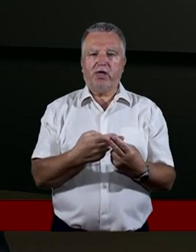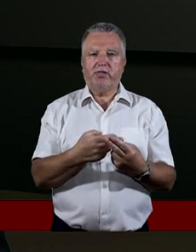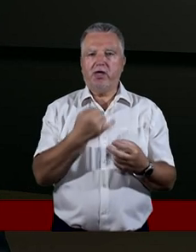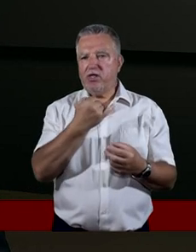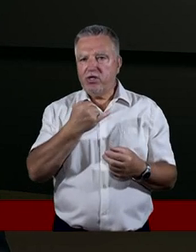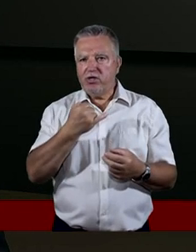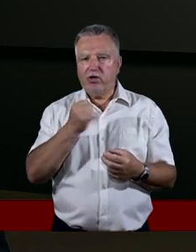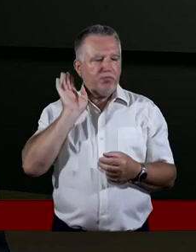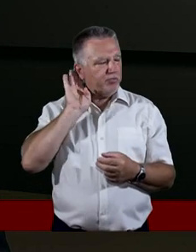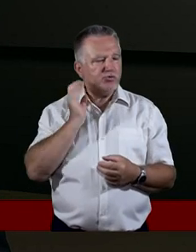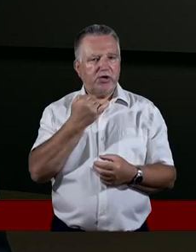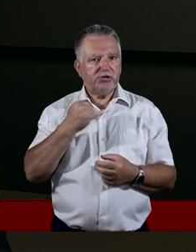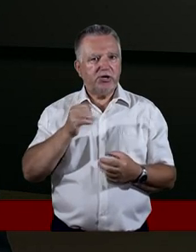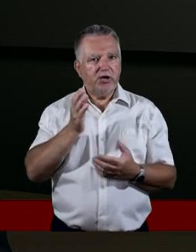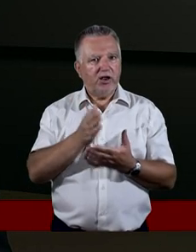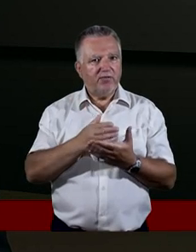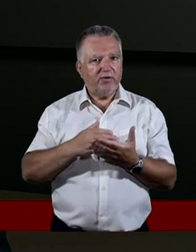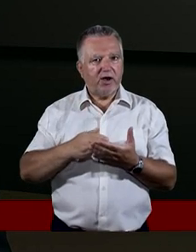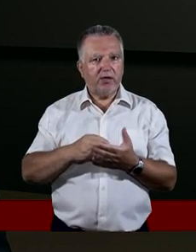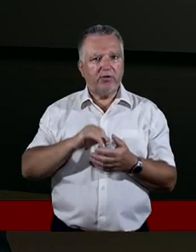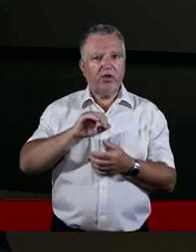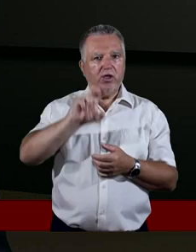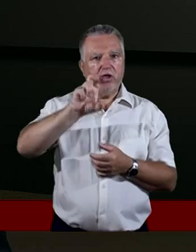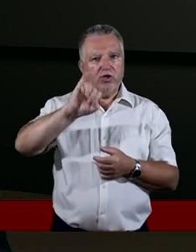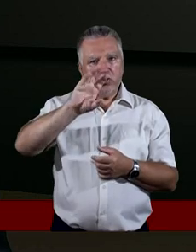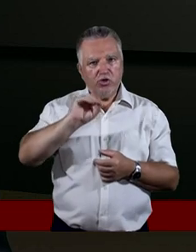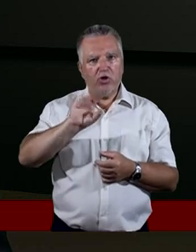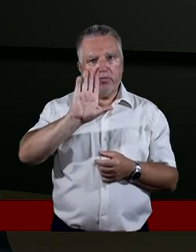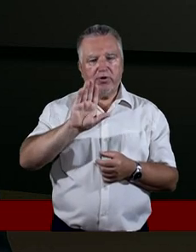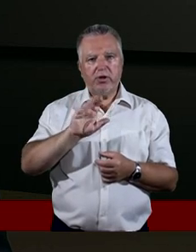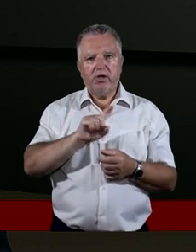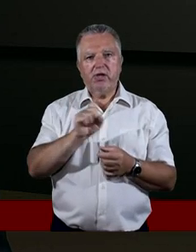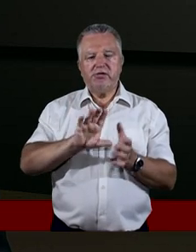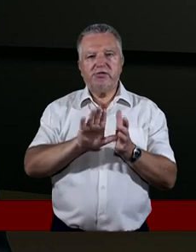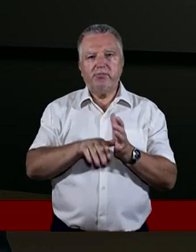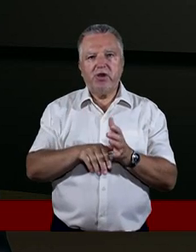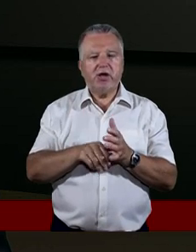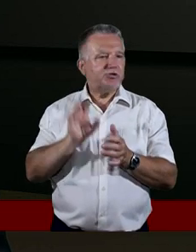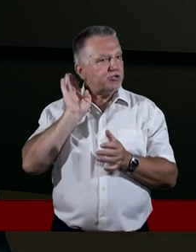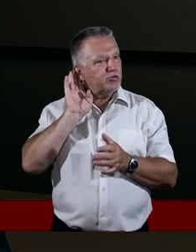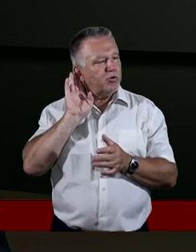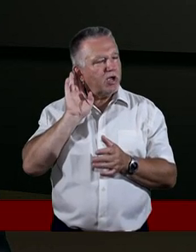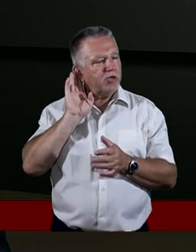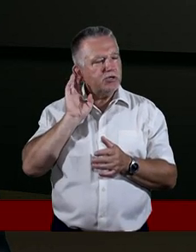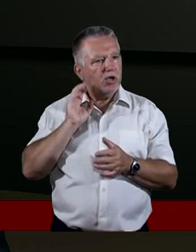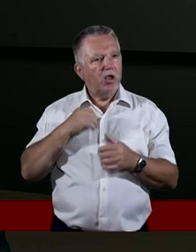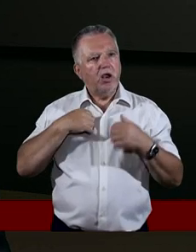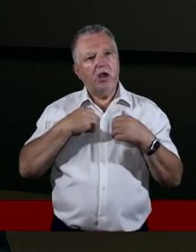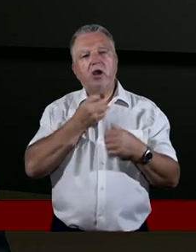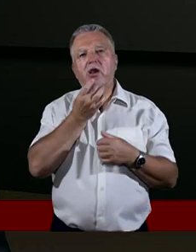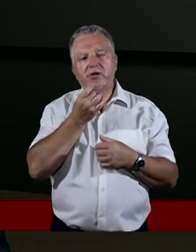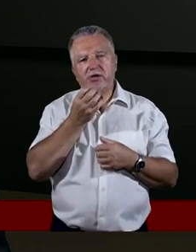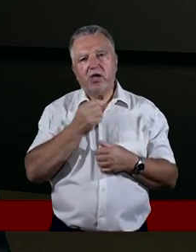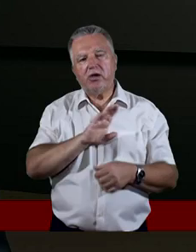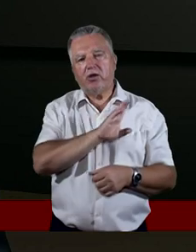fragmentu z Księgi Hioba, z 24 rozdziału, wiersz 12. Z miast rozlegają się jęki umierających, ranni